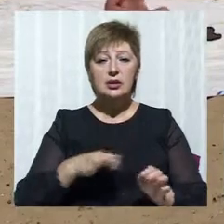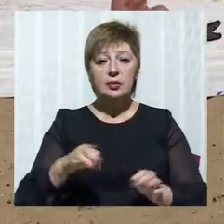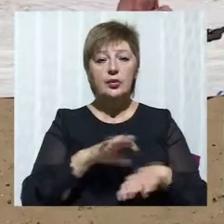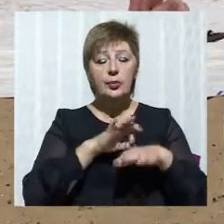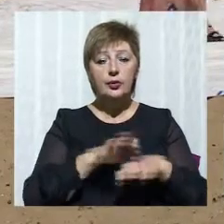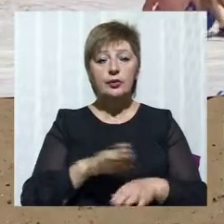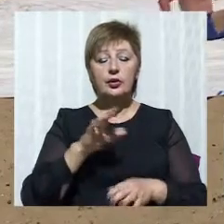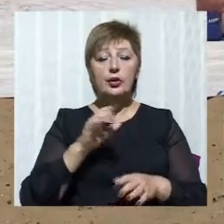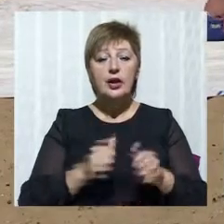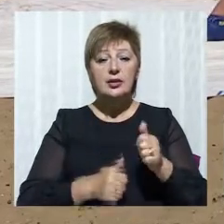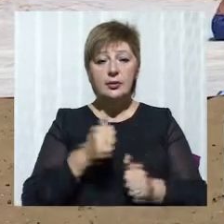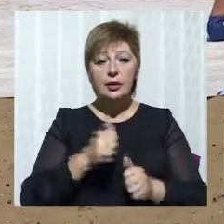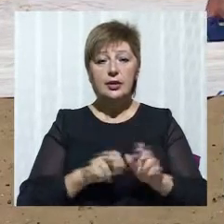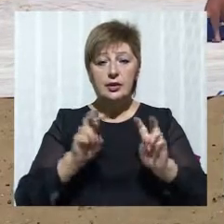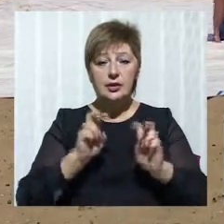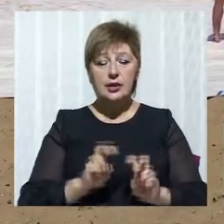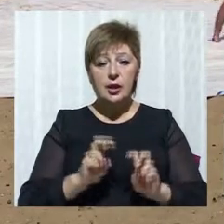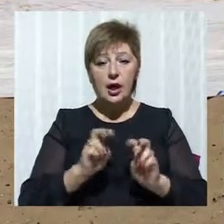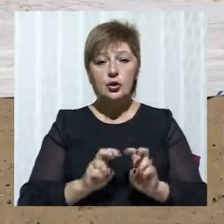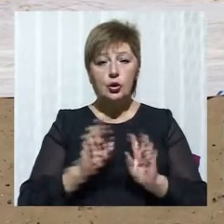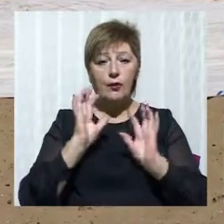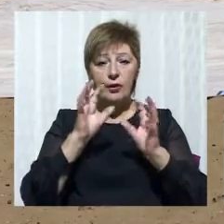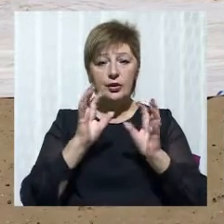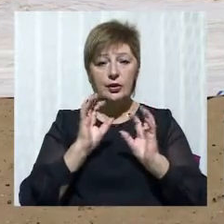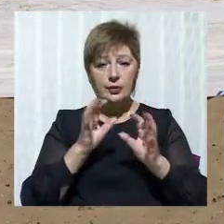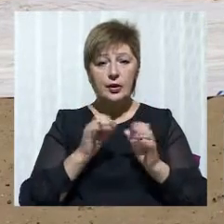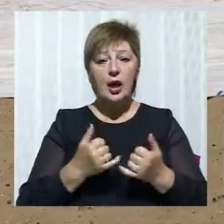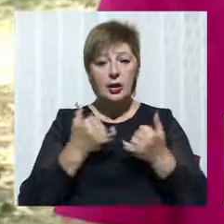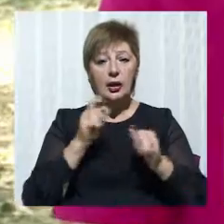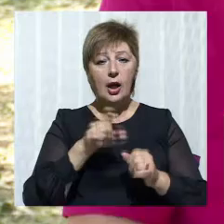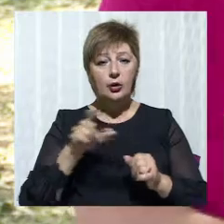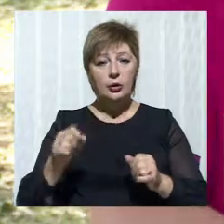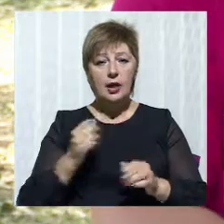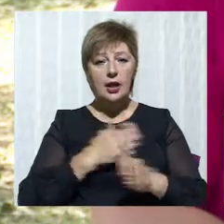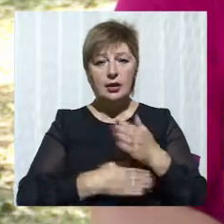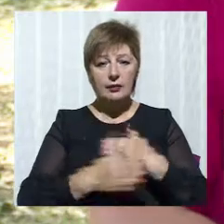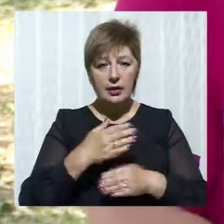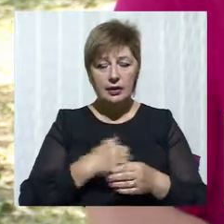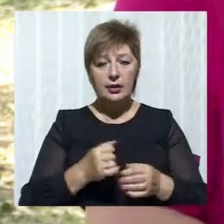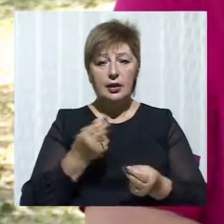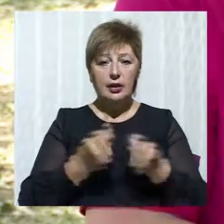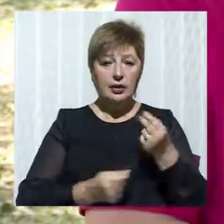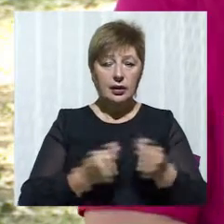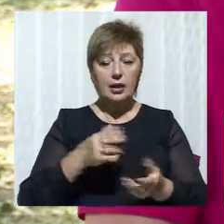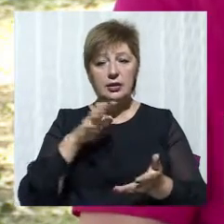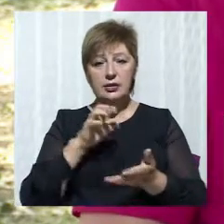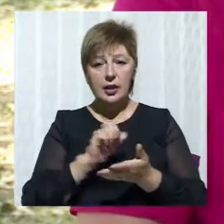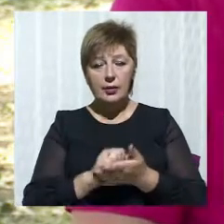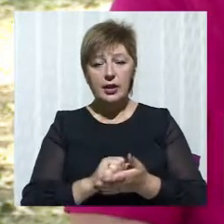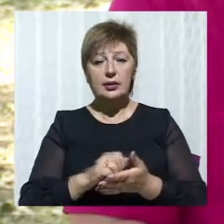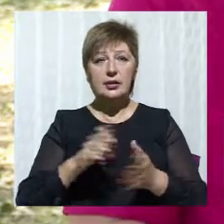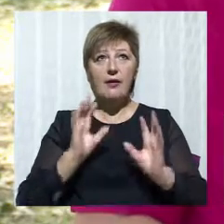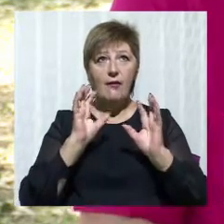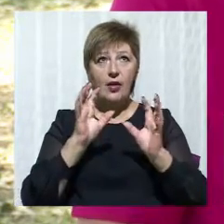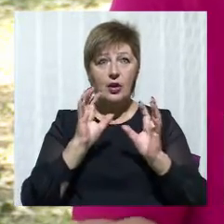змагання з сидячого волейболу «Рівні права» для людей з особливими потребами. Грати, займатися волейболом сидячи,